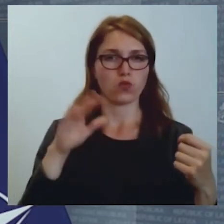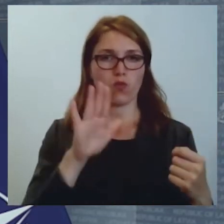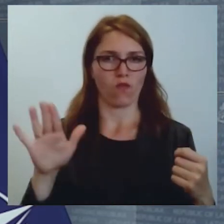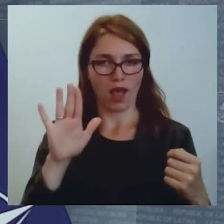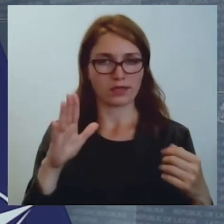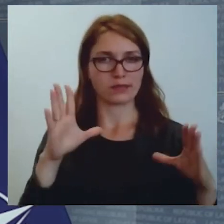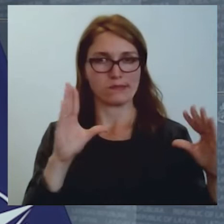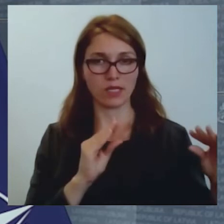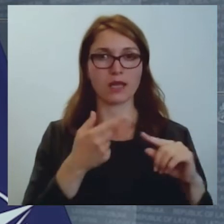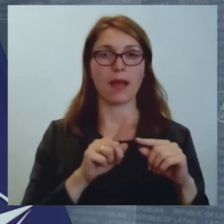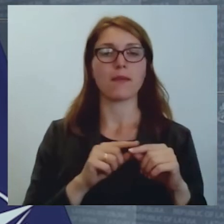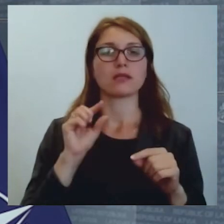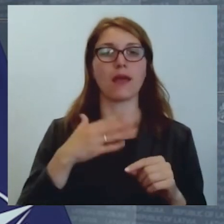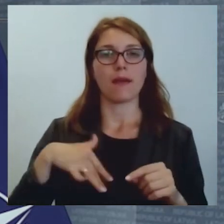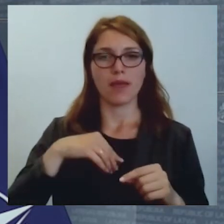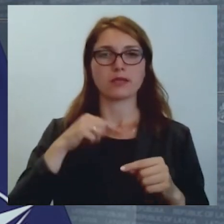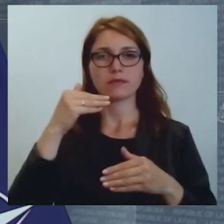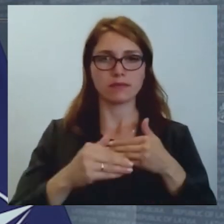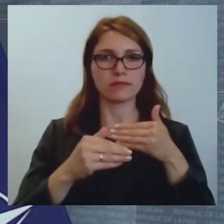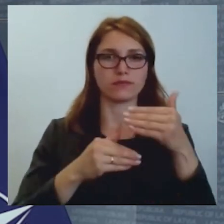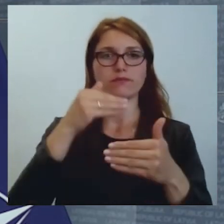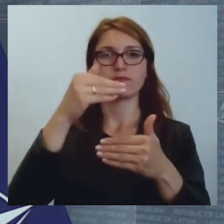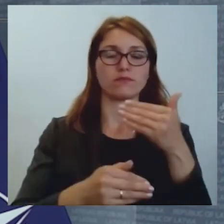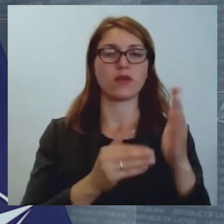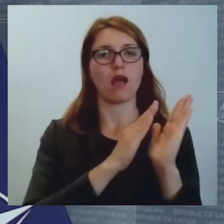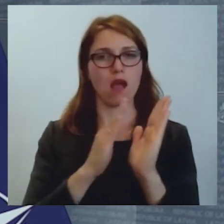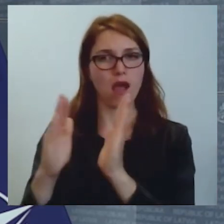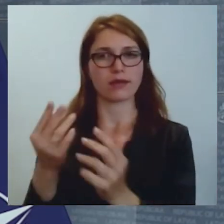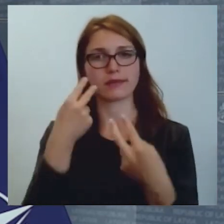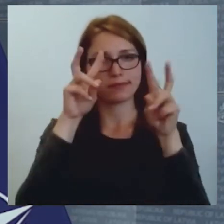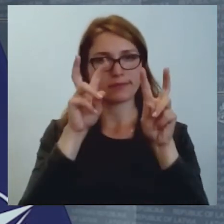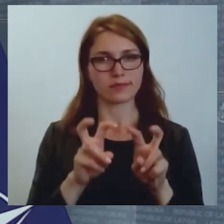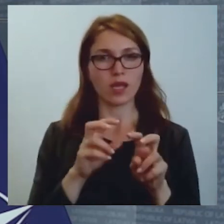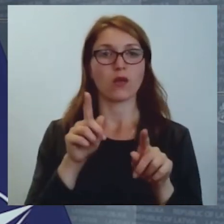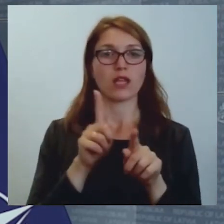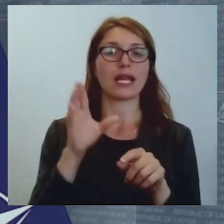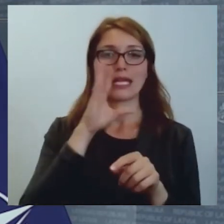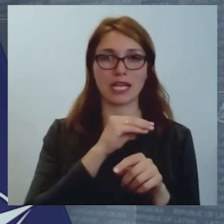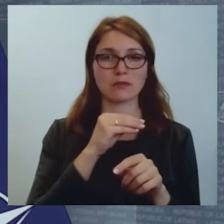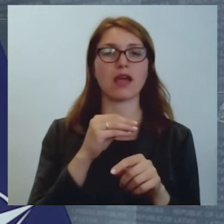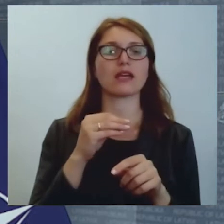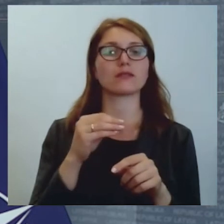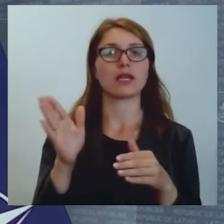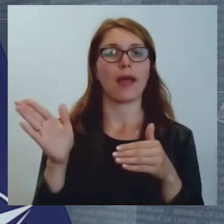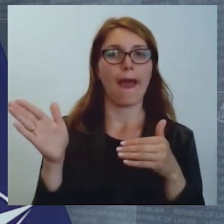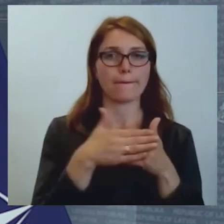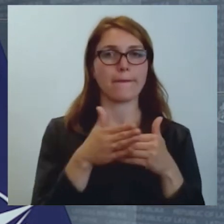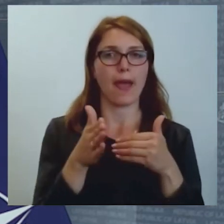pa solim sistemātiski izējām visam cauri un mēs, varētu teikt, tās iespējas aizvien pieviersim,